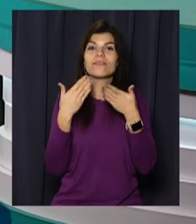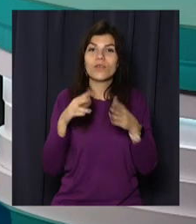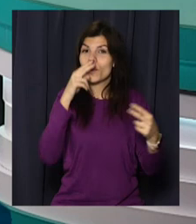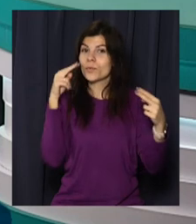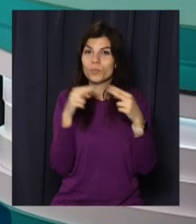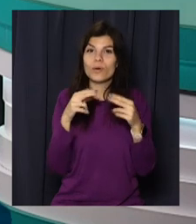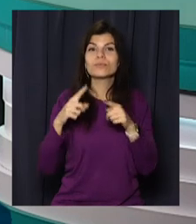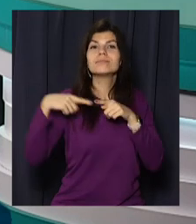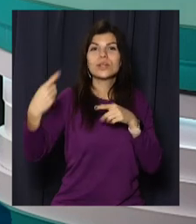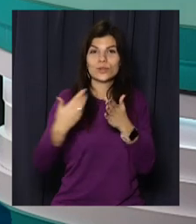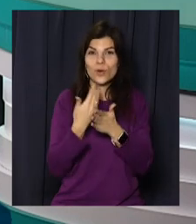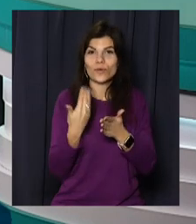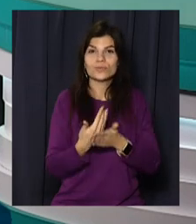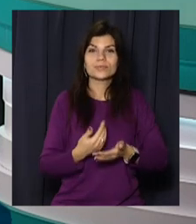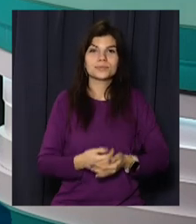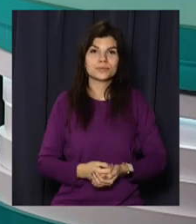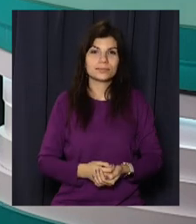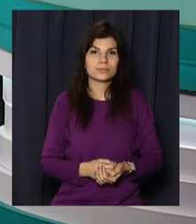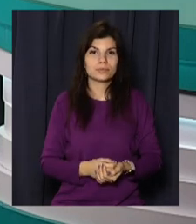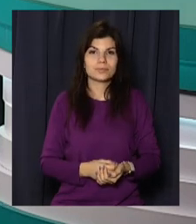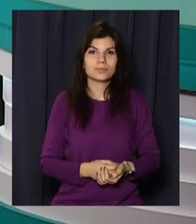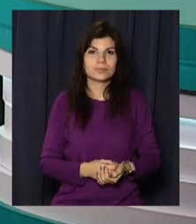Побачимось у наступному випуску новин.